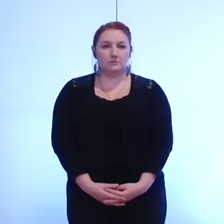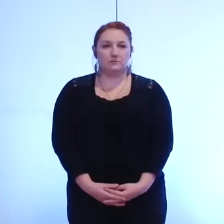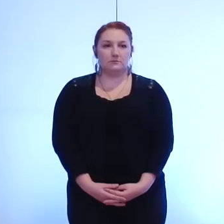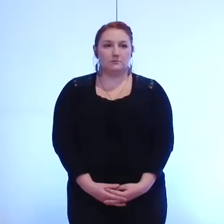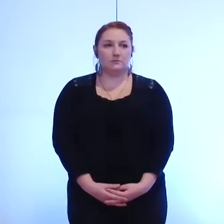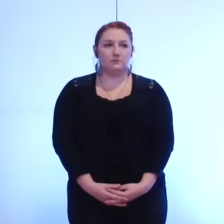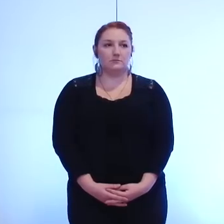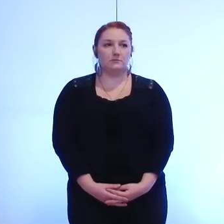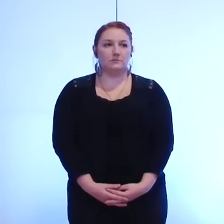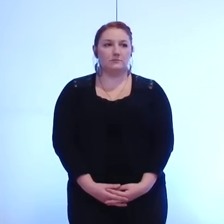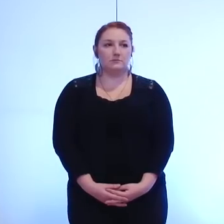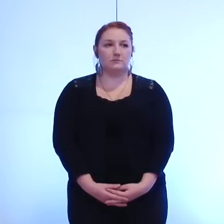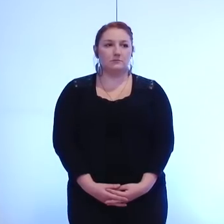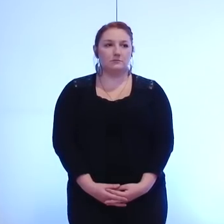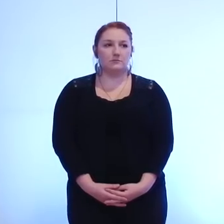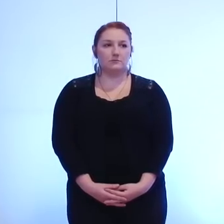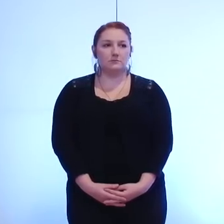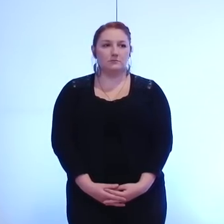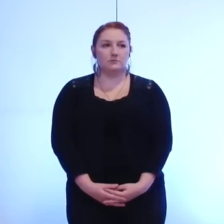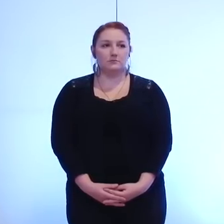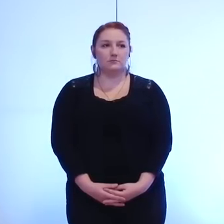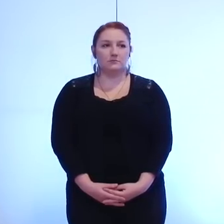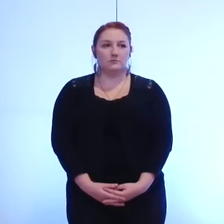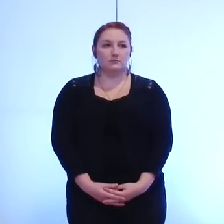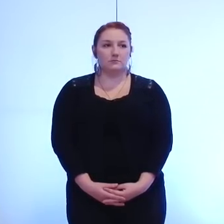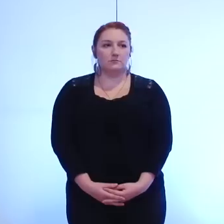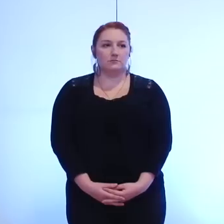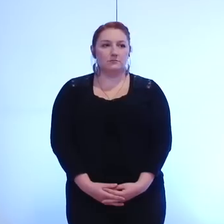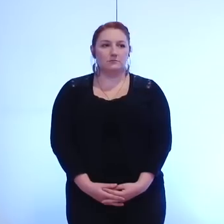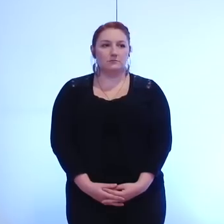Boukala Sarah,